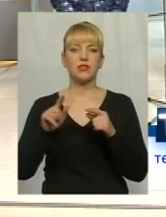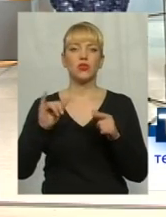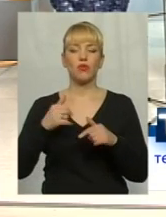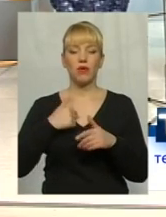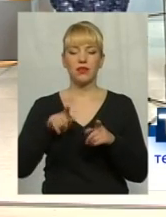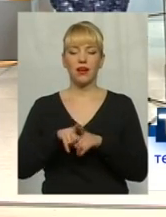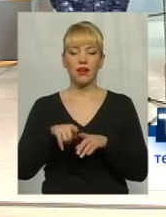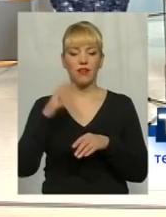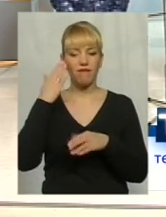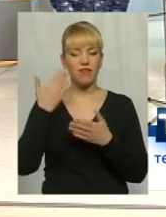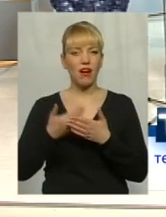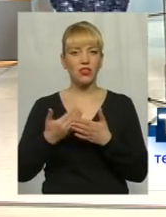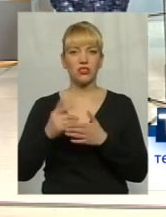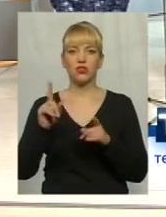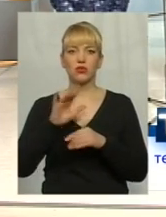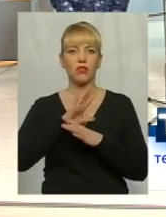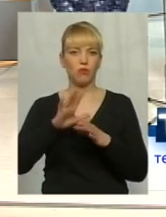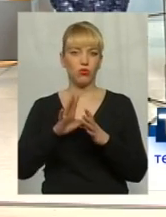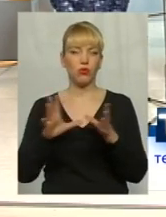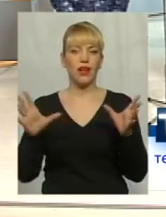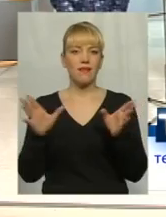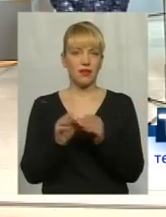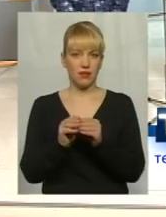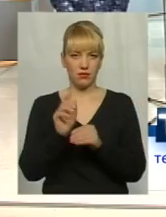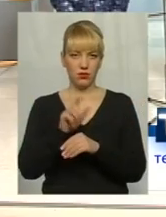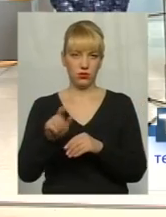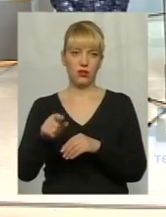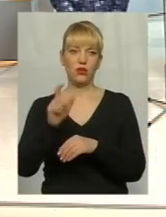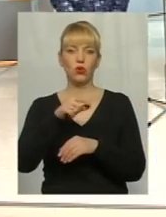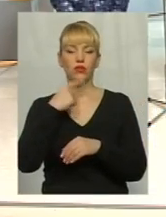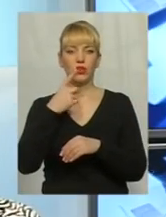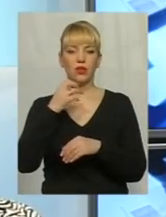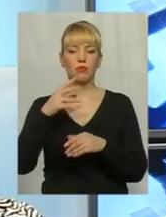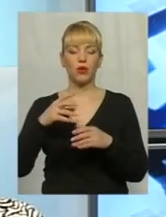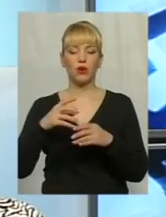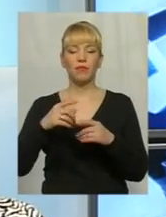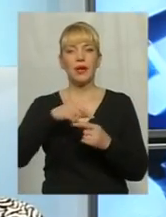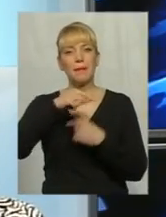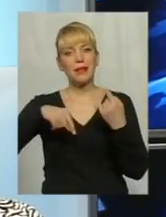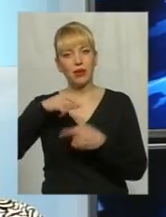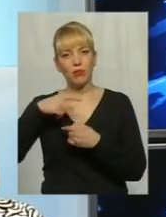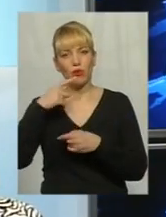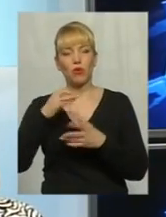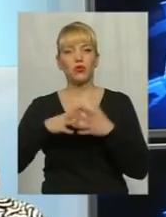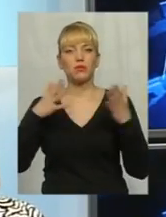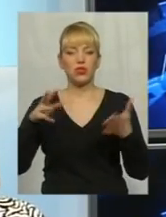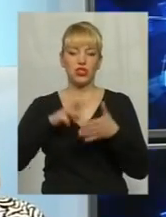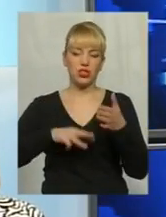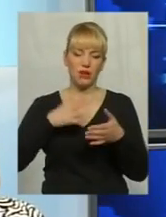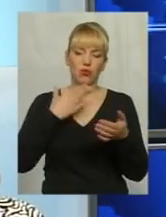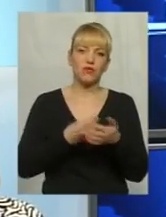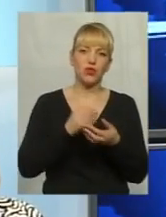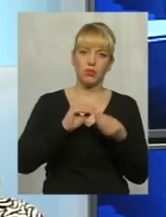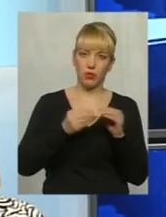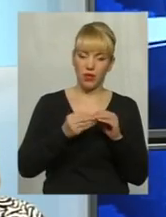не було єднання людей. Підприємці говорили про збільшені штрафи, підприємці говорили про свої якісь проблеми, а пенсіонері, які